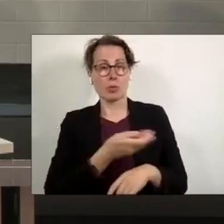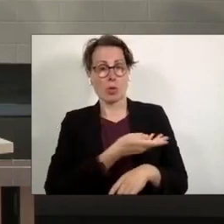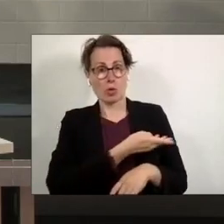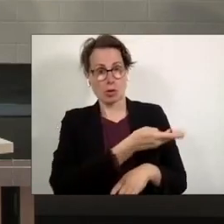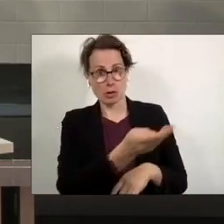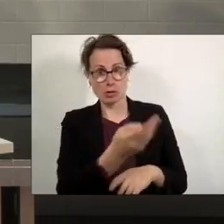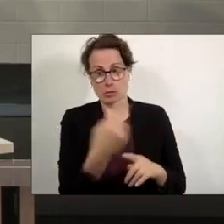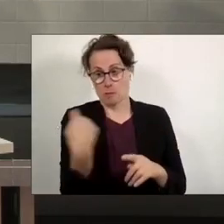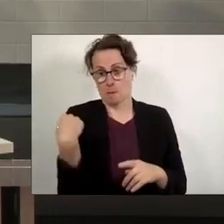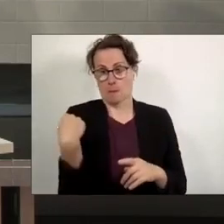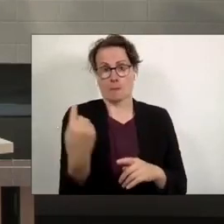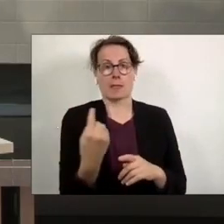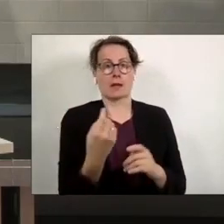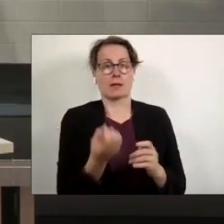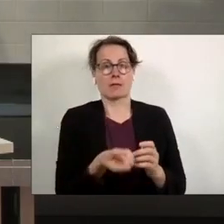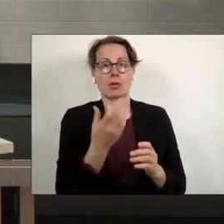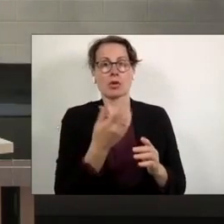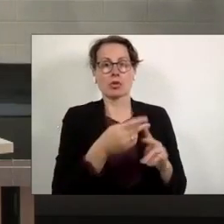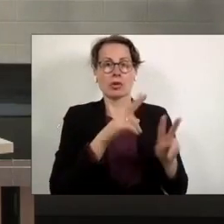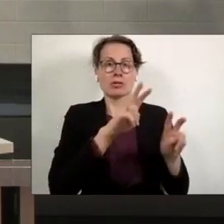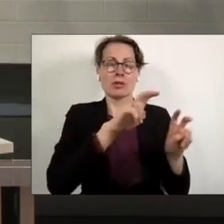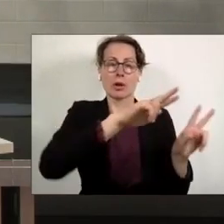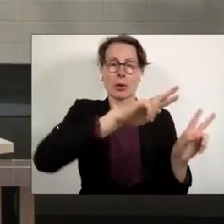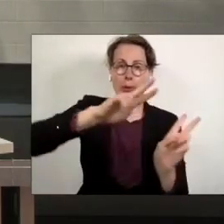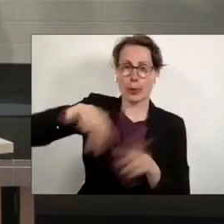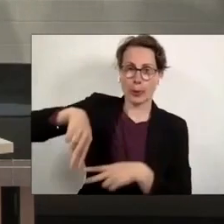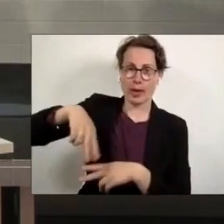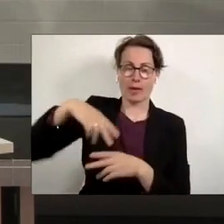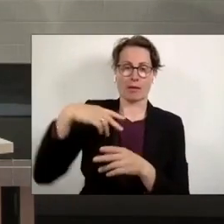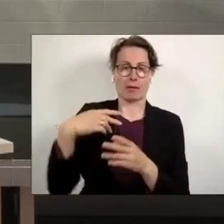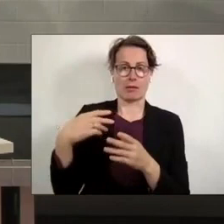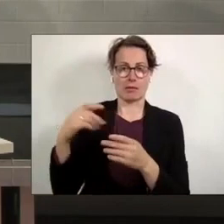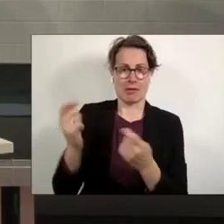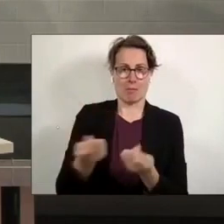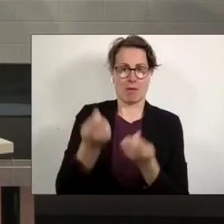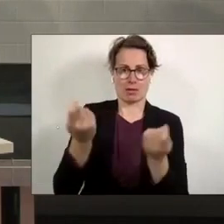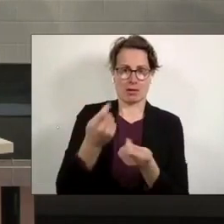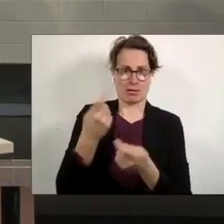eine Rückkehrkampagne von sogenannten ausländischen Arbeitern gestartet.